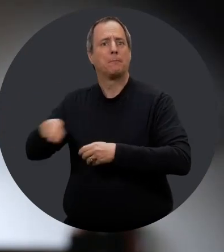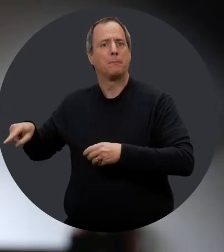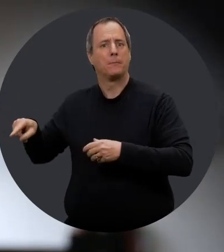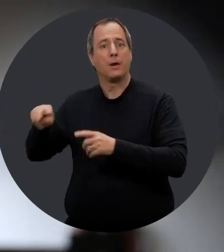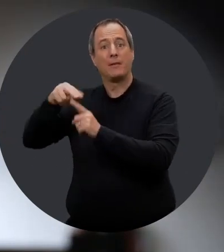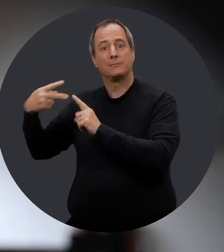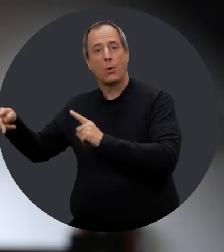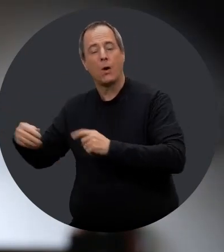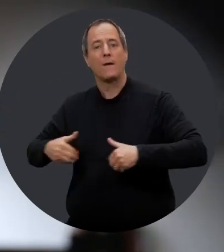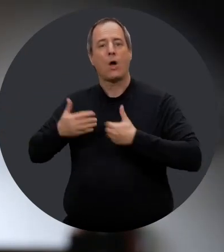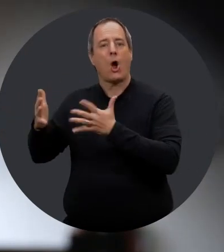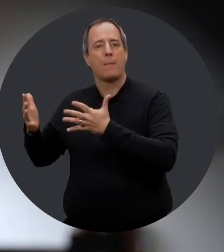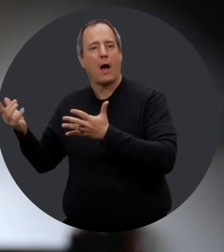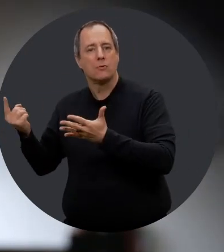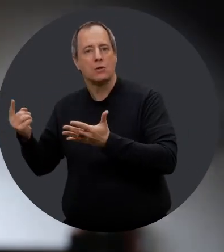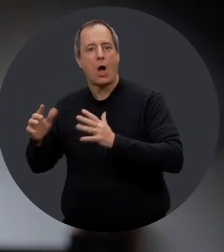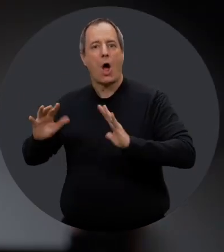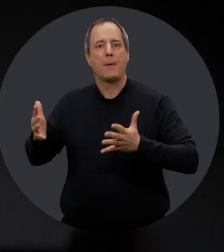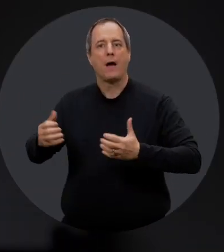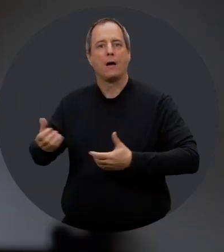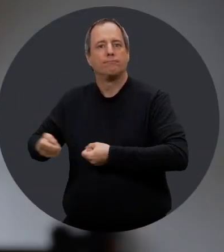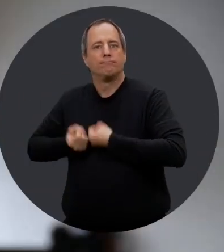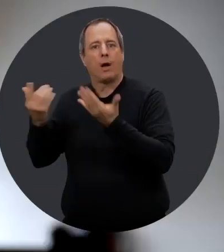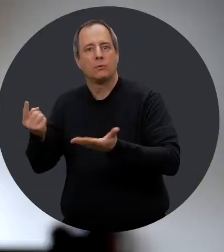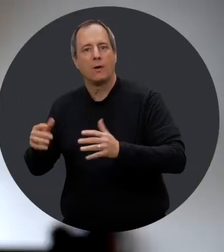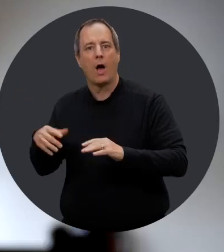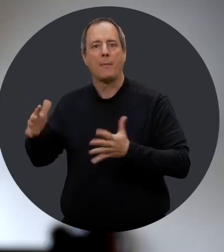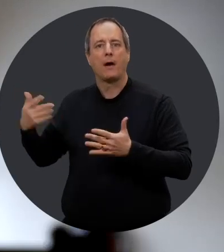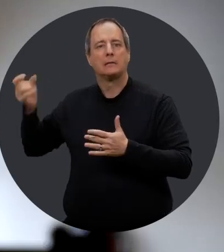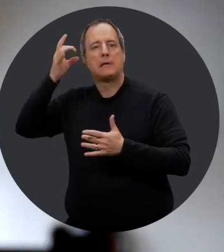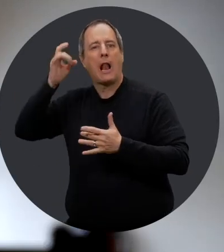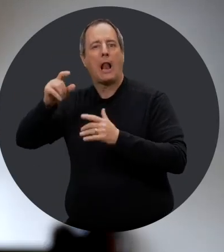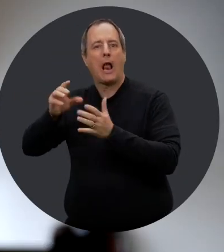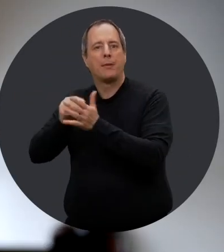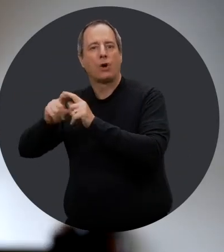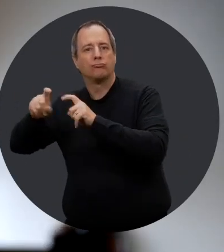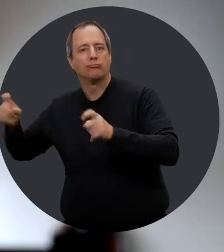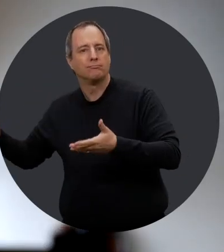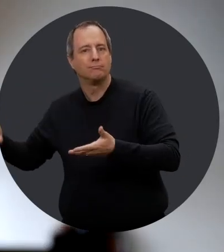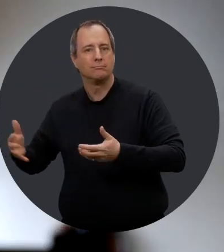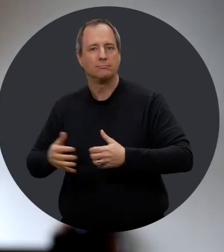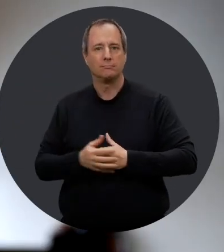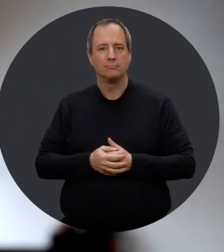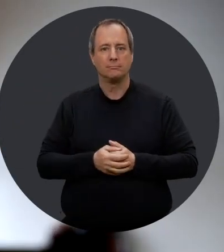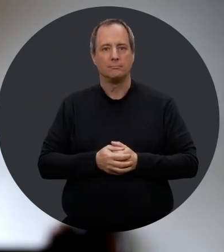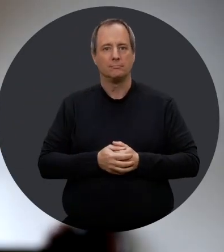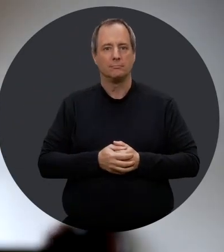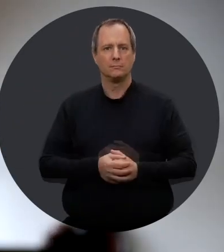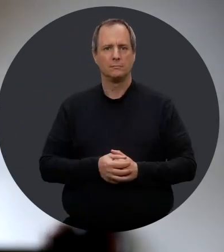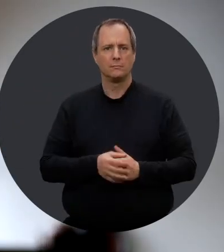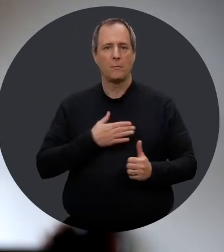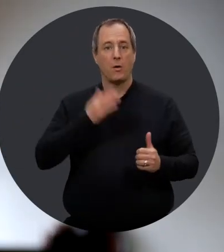Au niveau de leur perception, niveau de comment ils vivent les choses, au niveau de la façon dont ils expriment les choses, et leur style d